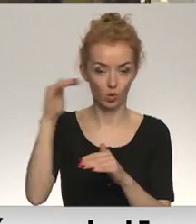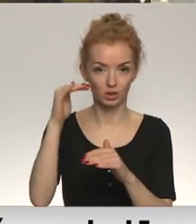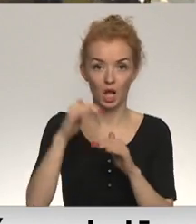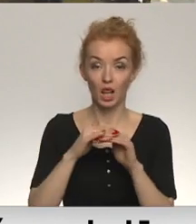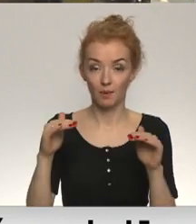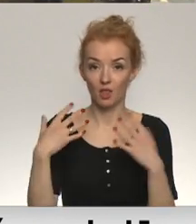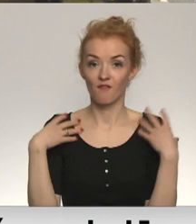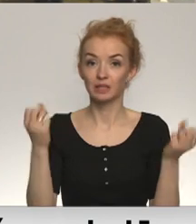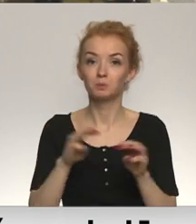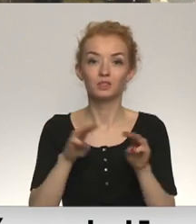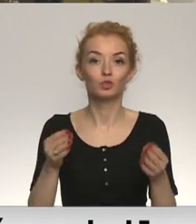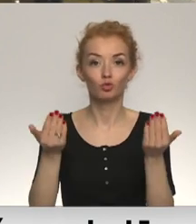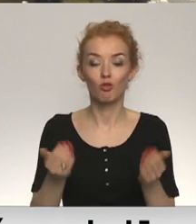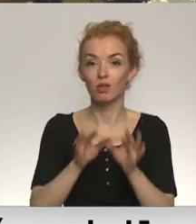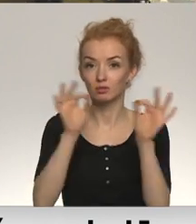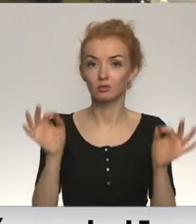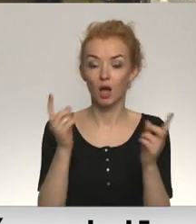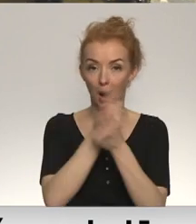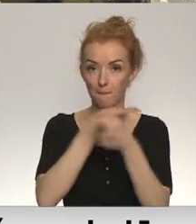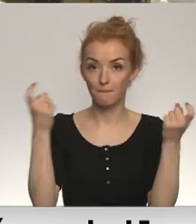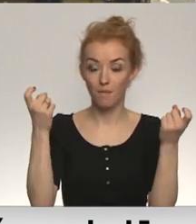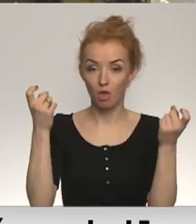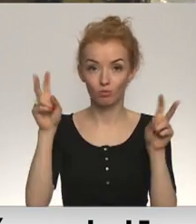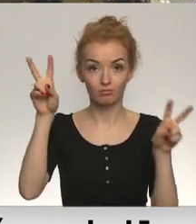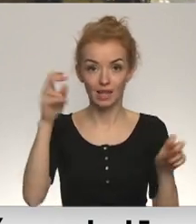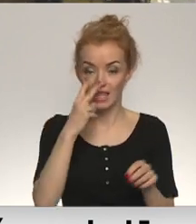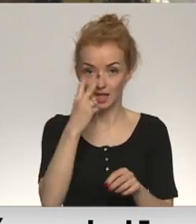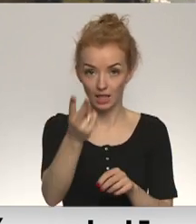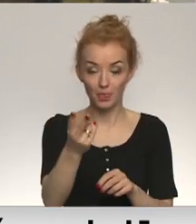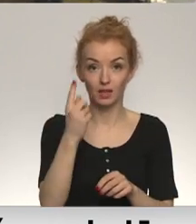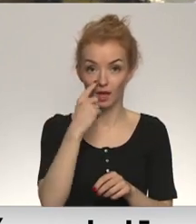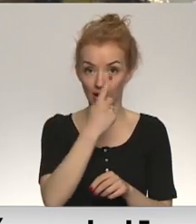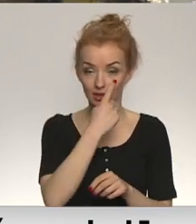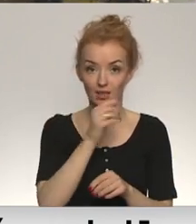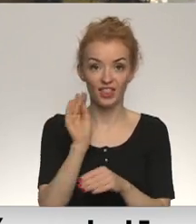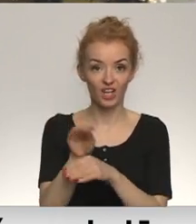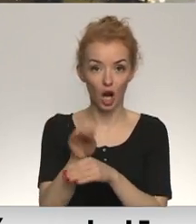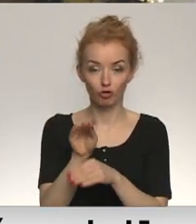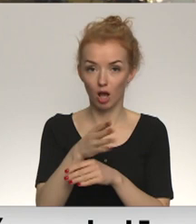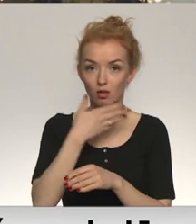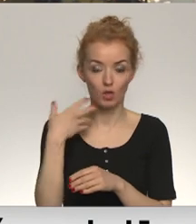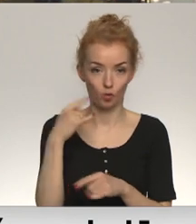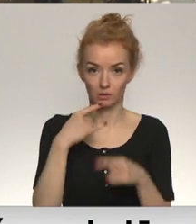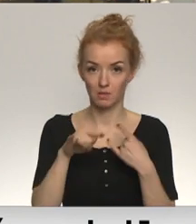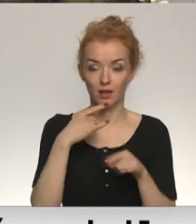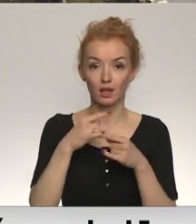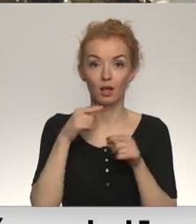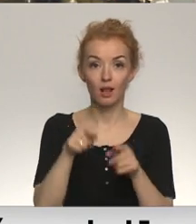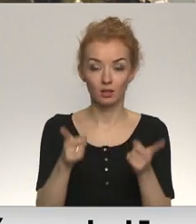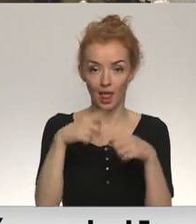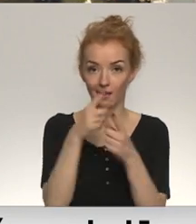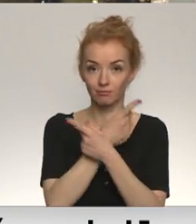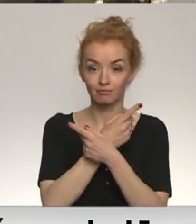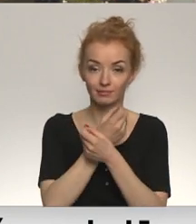Veselības ministrija šodien sāka kampaņu Ieskaties acīs, Ņirgāšanās nav smieklīgi, kuras laikā izglītos